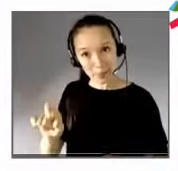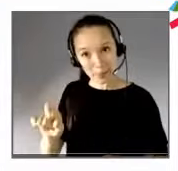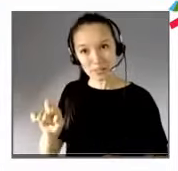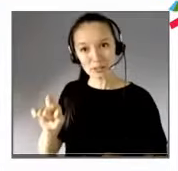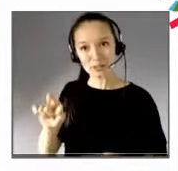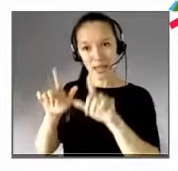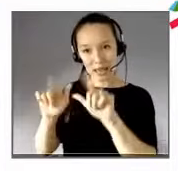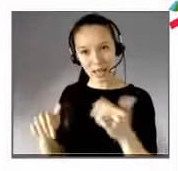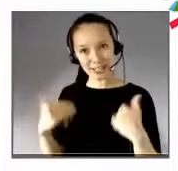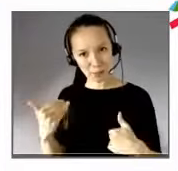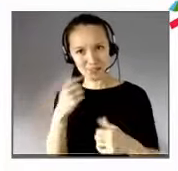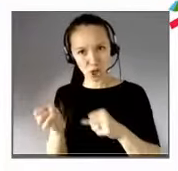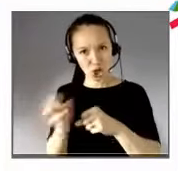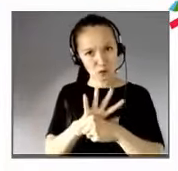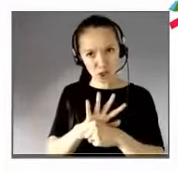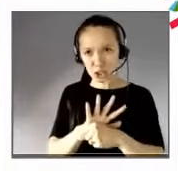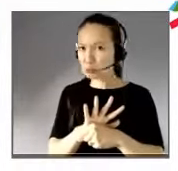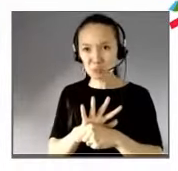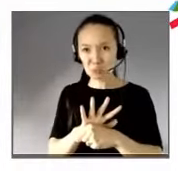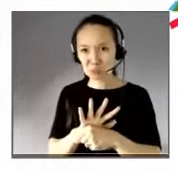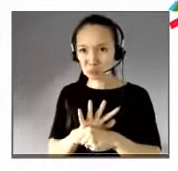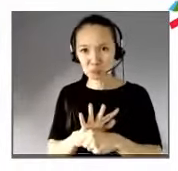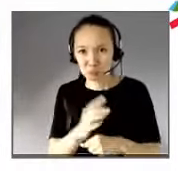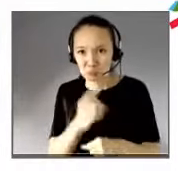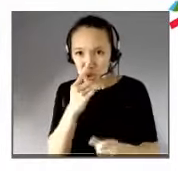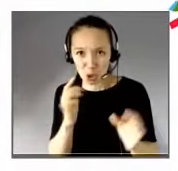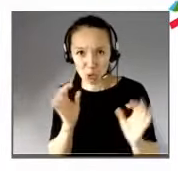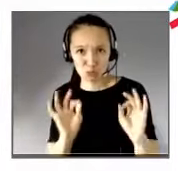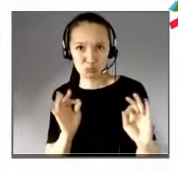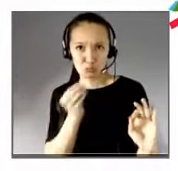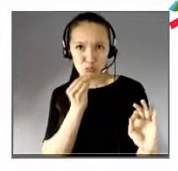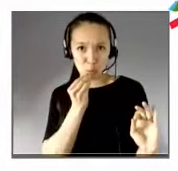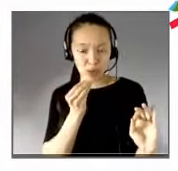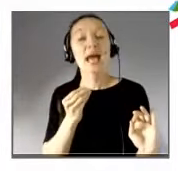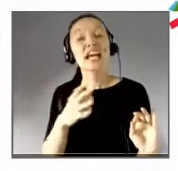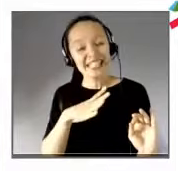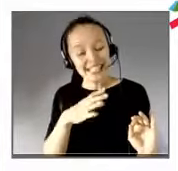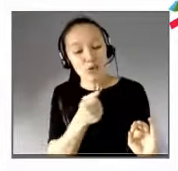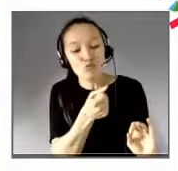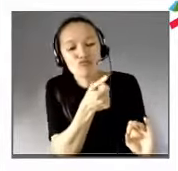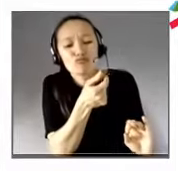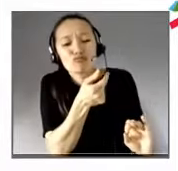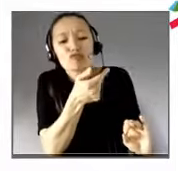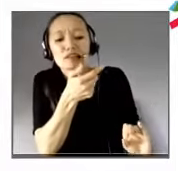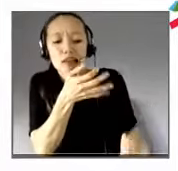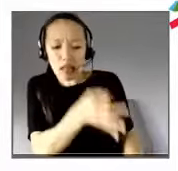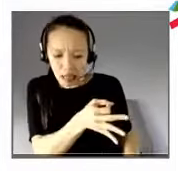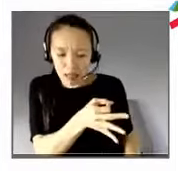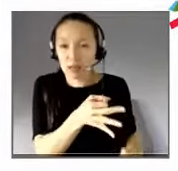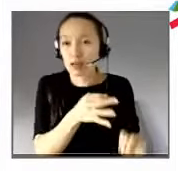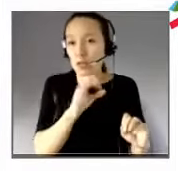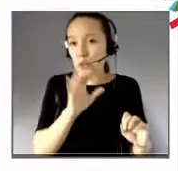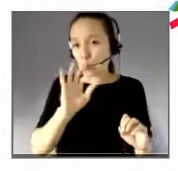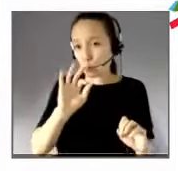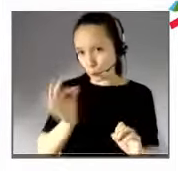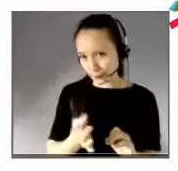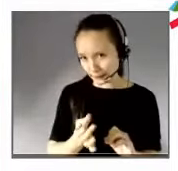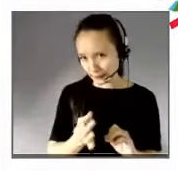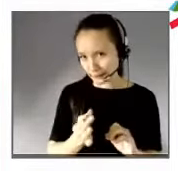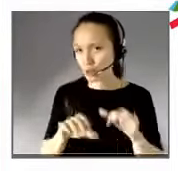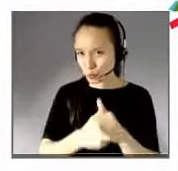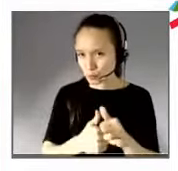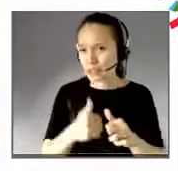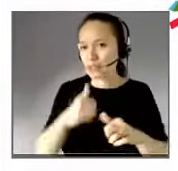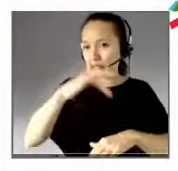Certaines personnes présentant certaines pathologies peuvent être vulnérables au Covid ou certaines personnes dont le handicap rend difficile